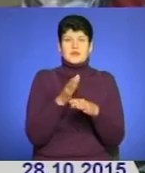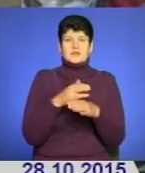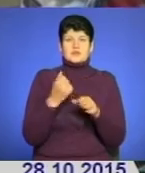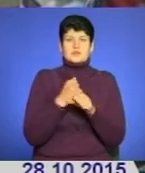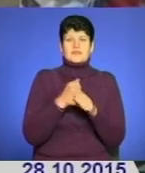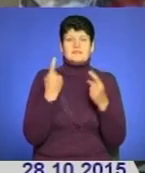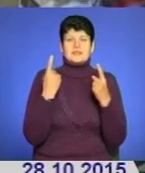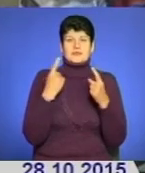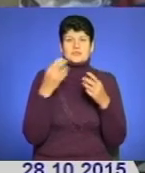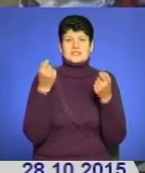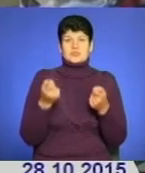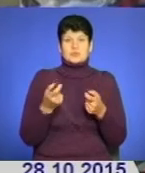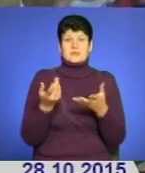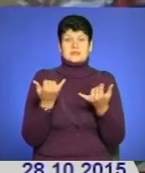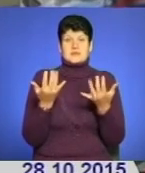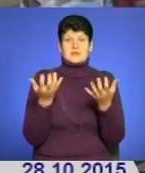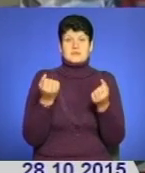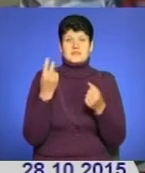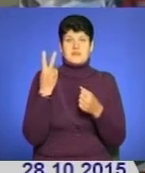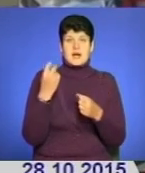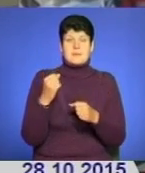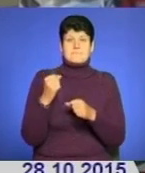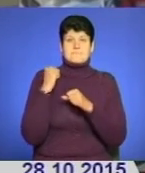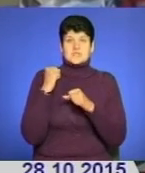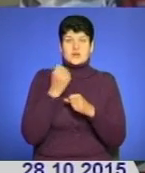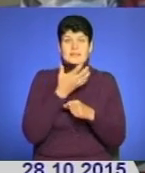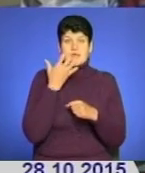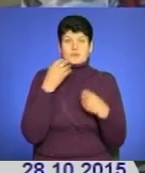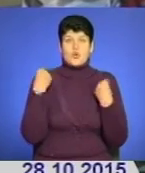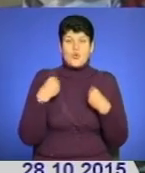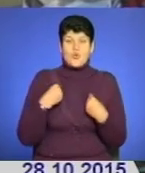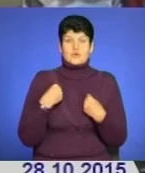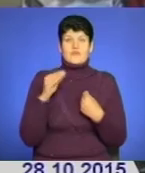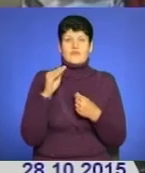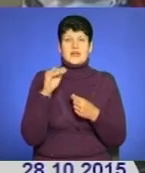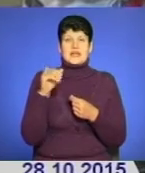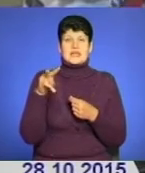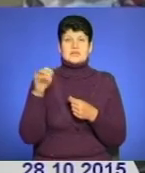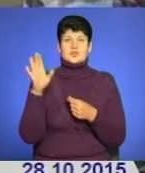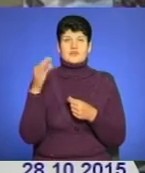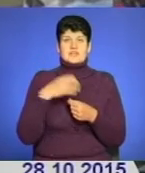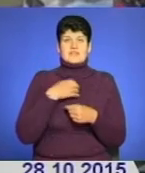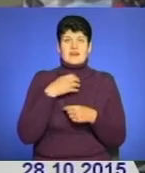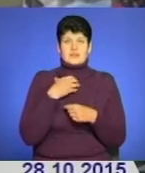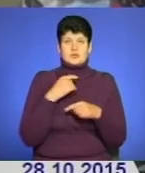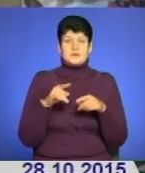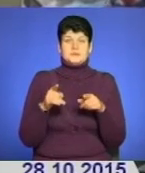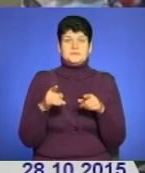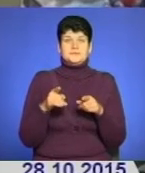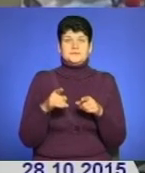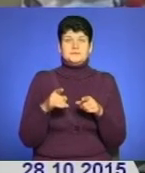знижку, то ми цього разу беремо такі два мішка великих зелитеплого одягу, для них це флісовий сведро, такий от як в мене, такий